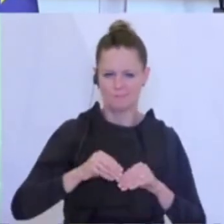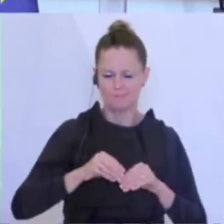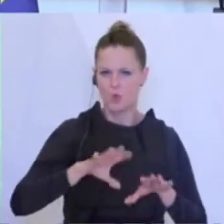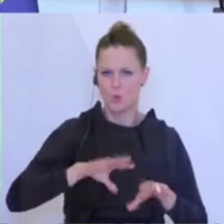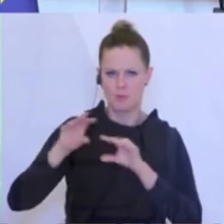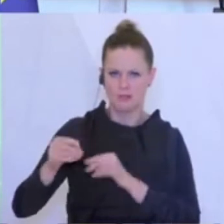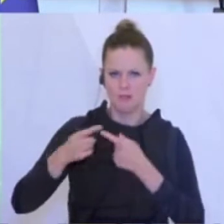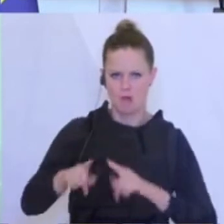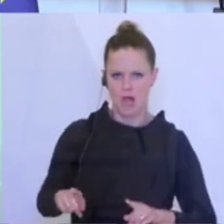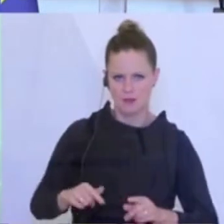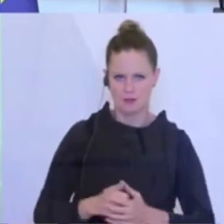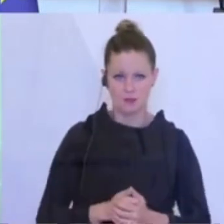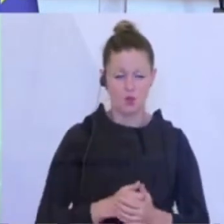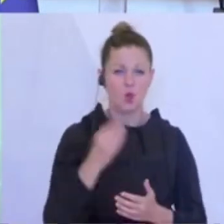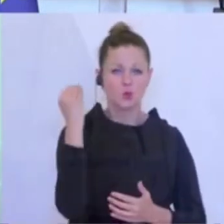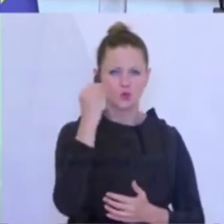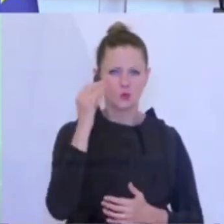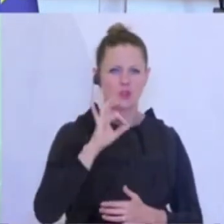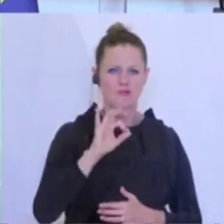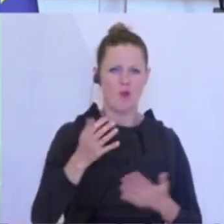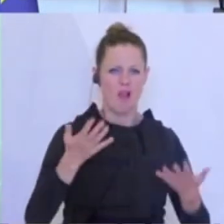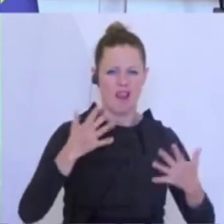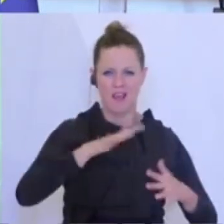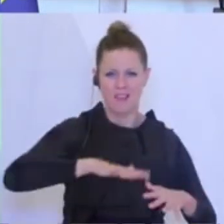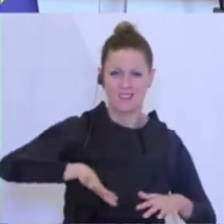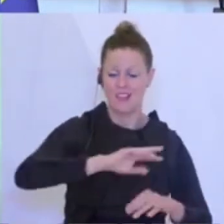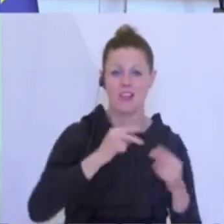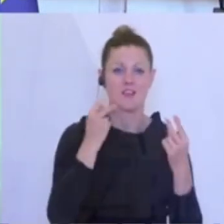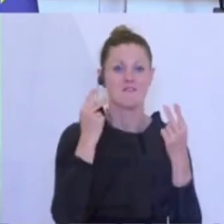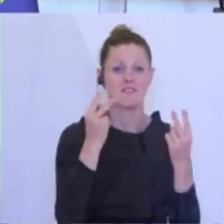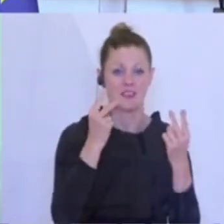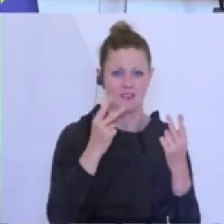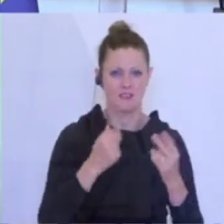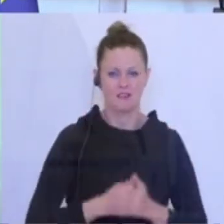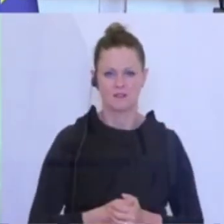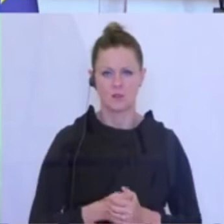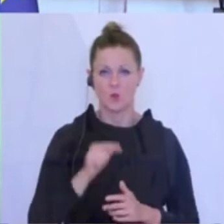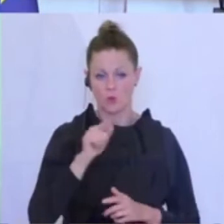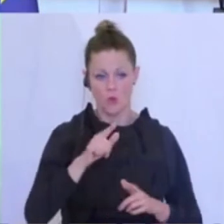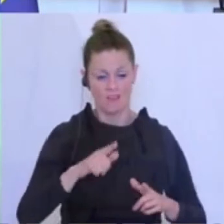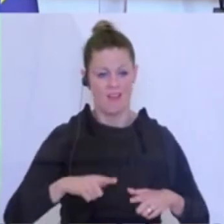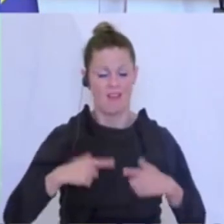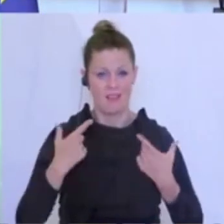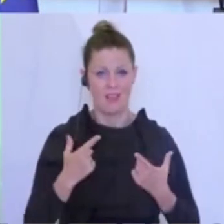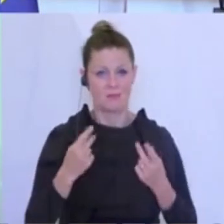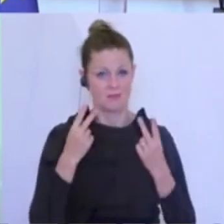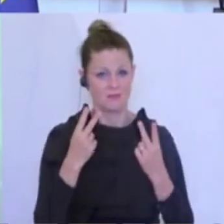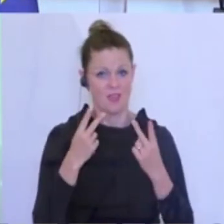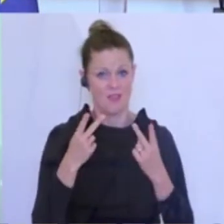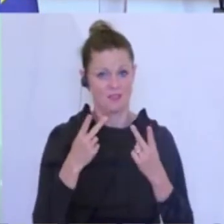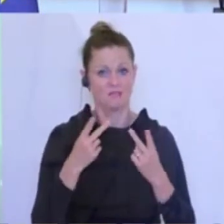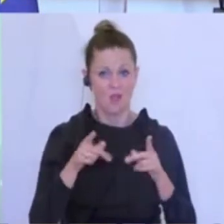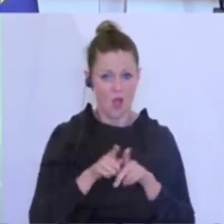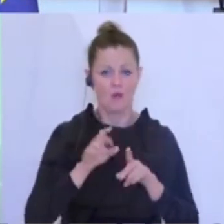sind für einen lebenswerten ländlichen Raum essenziell und ein lebenswerter ländlicher Raum ist essenziell für Österreich.